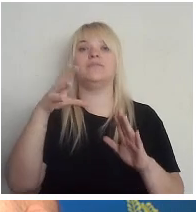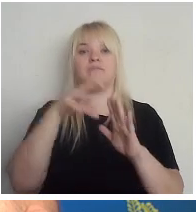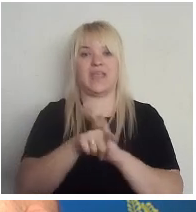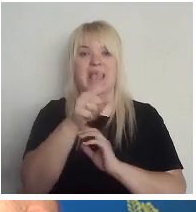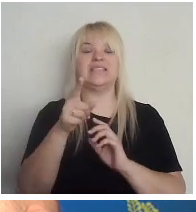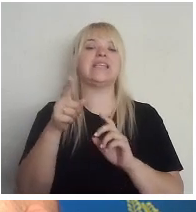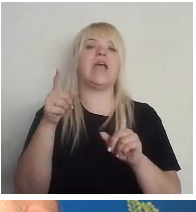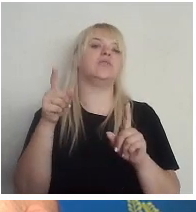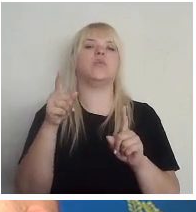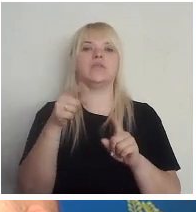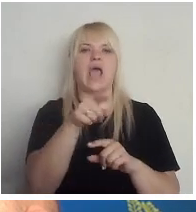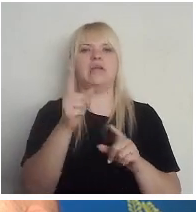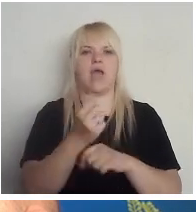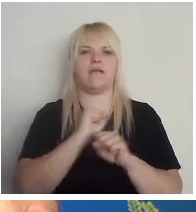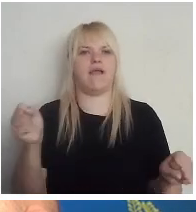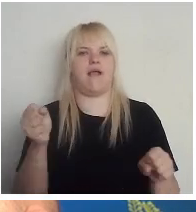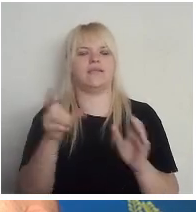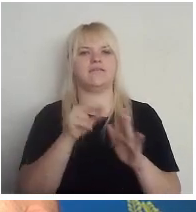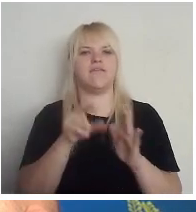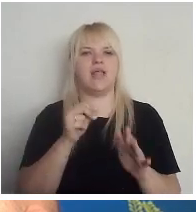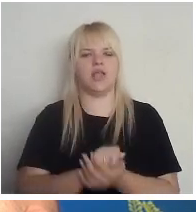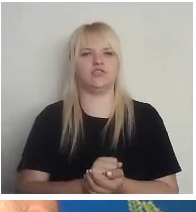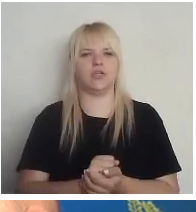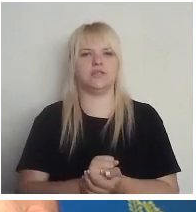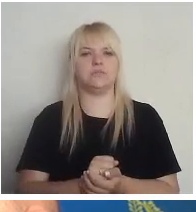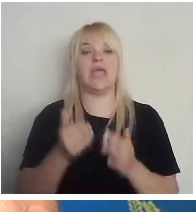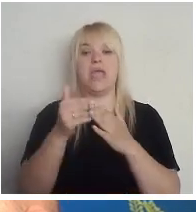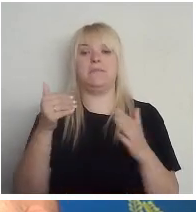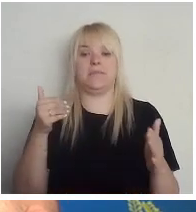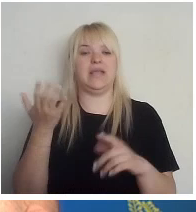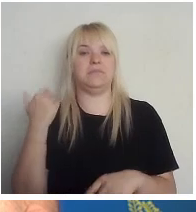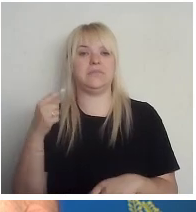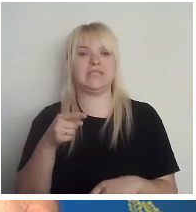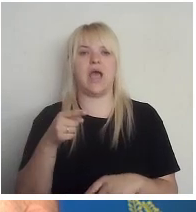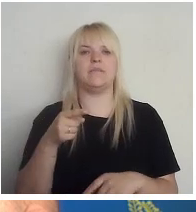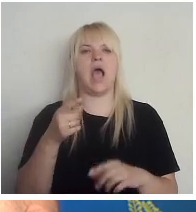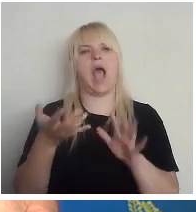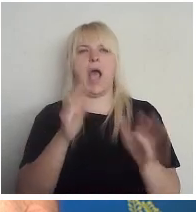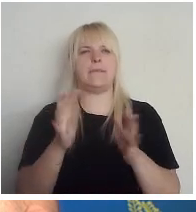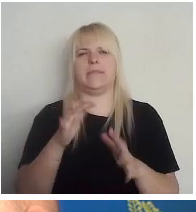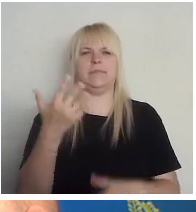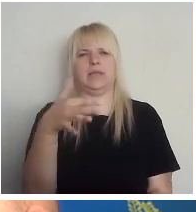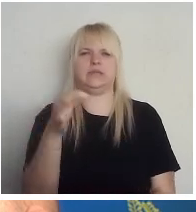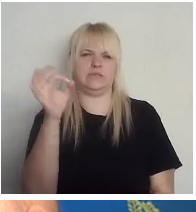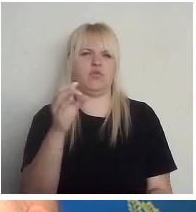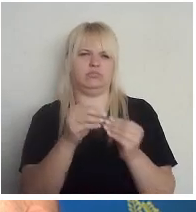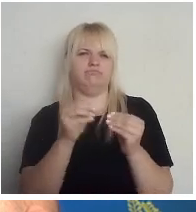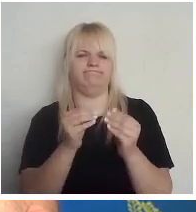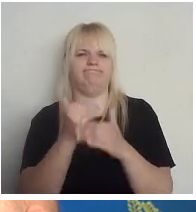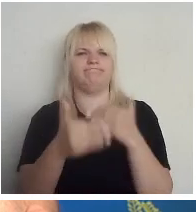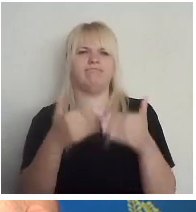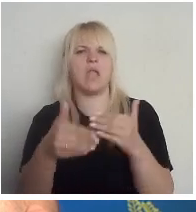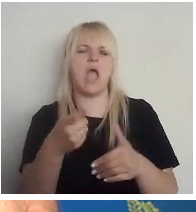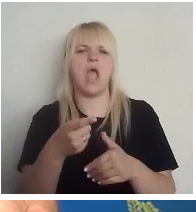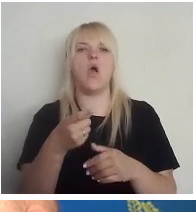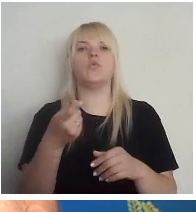ārkārts vēlēšanas. Pirms tam, tam turoties ar 50%. Un Eiropas parlamentu vēlēšanas,